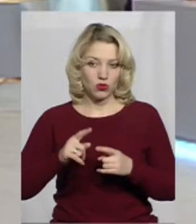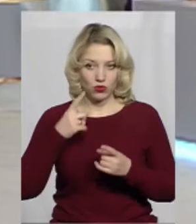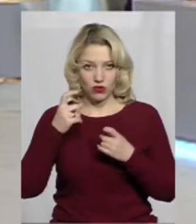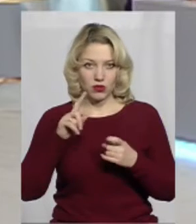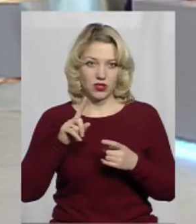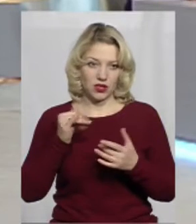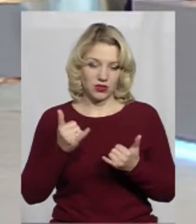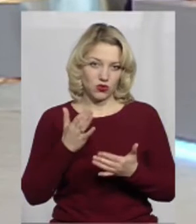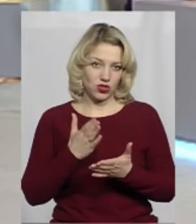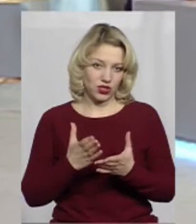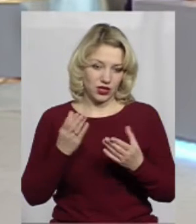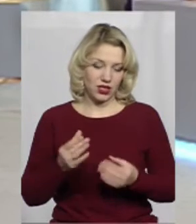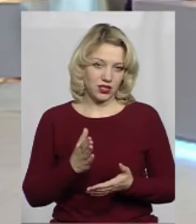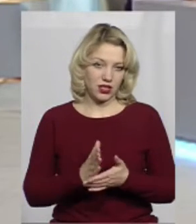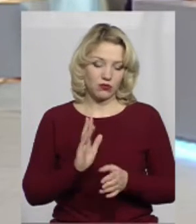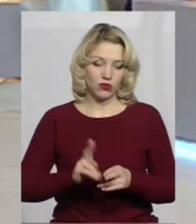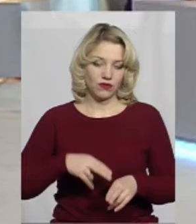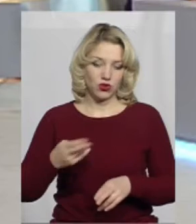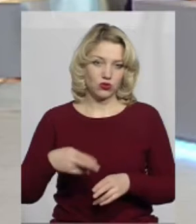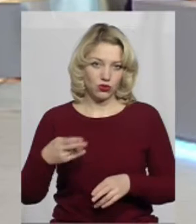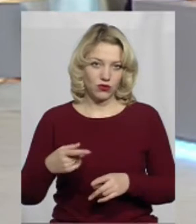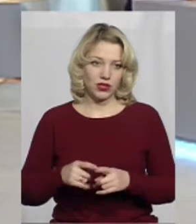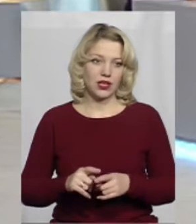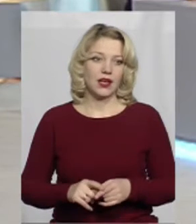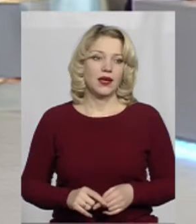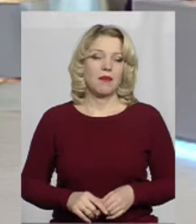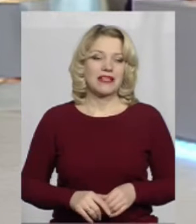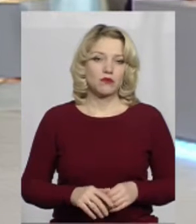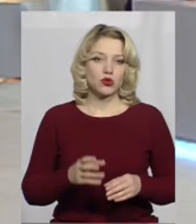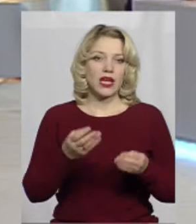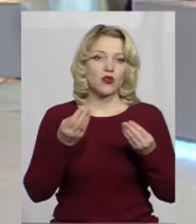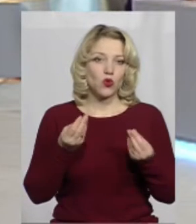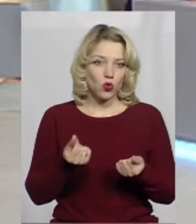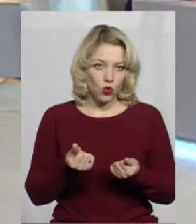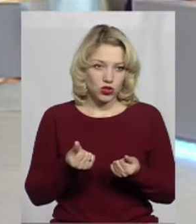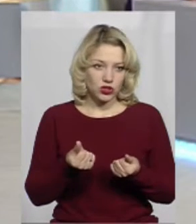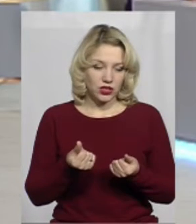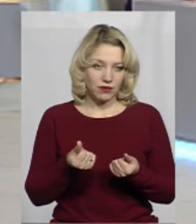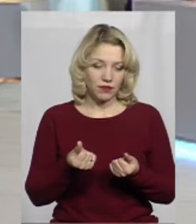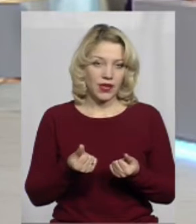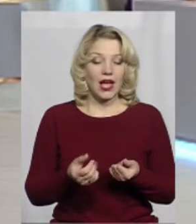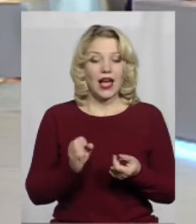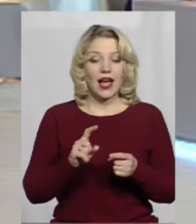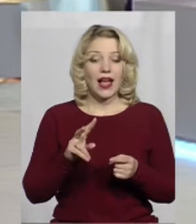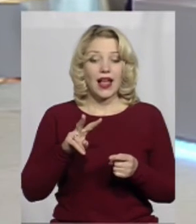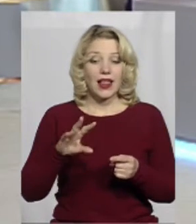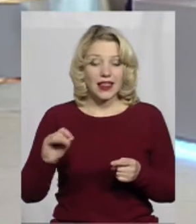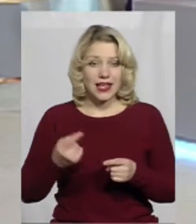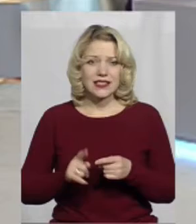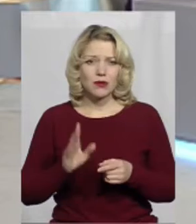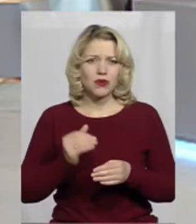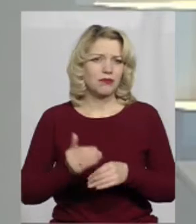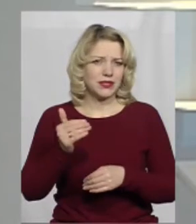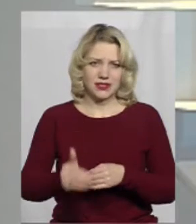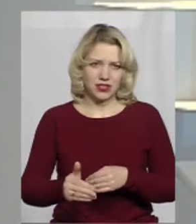інформацію, яка на сьогоднішній день є, будемо відшкодовувати безпосередньо кошти пільговику. Ну, це буде, хочу